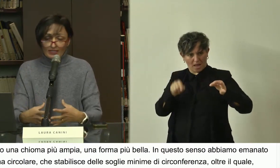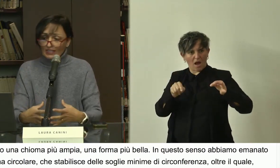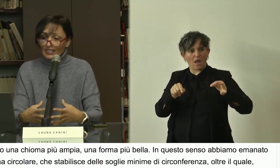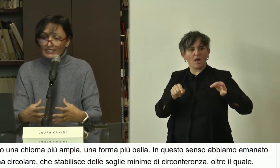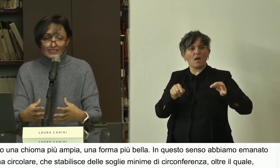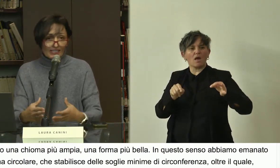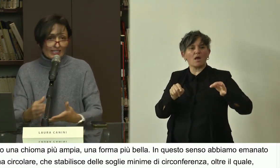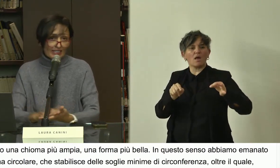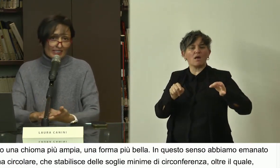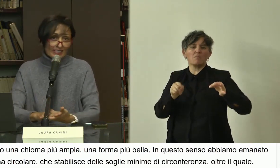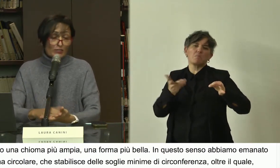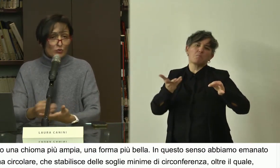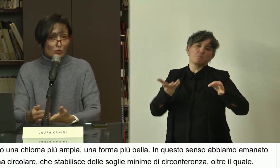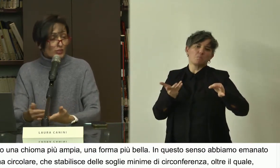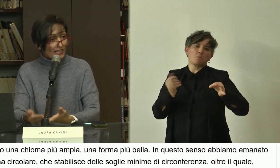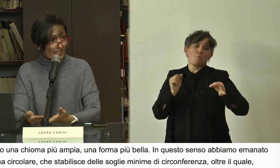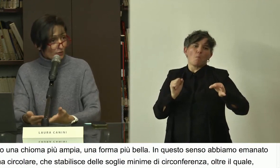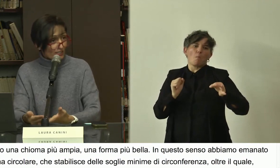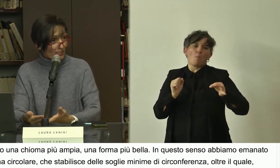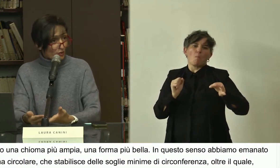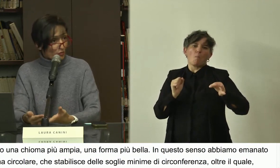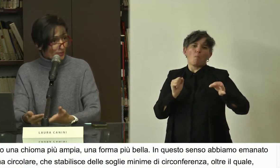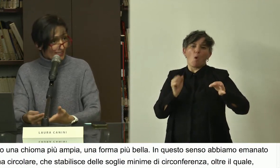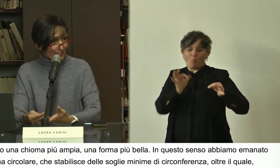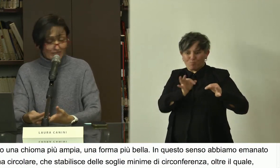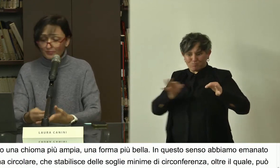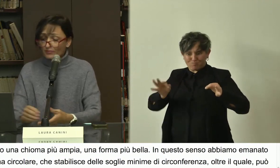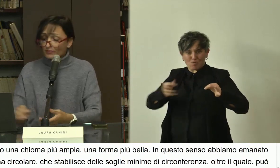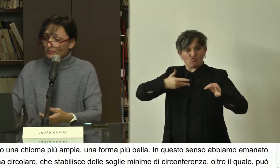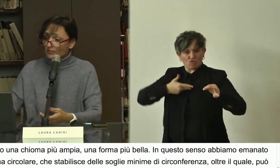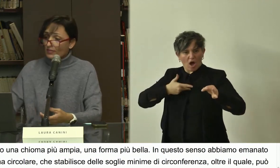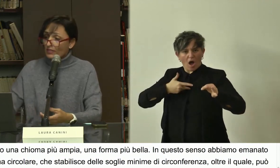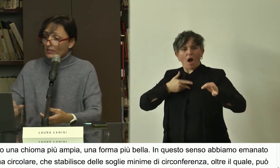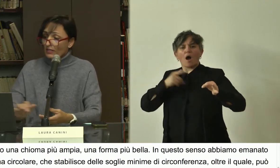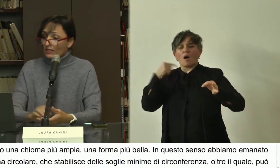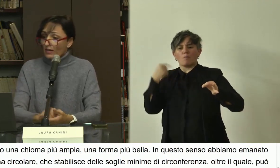può essere incluso nell'elenco degli alberi monumentali.